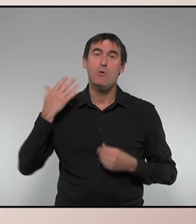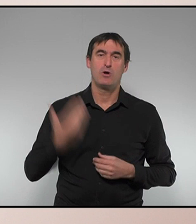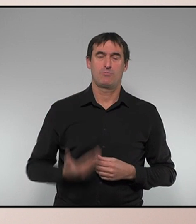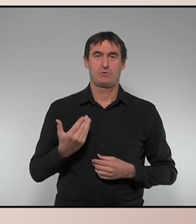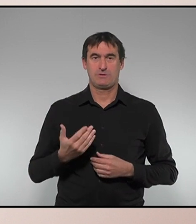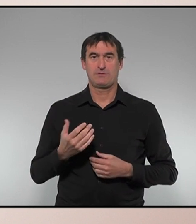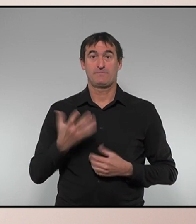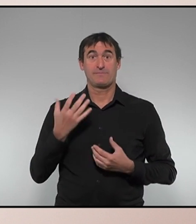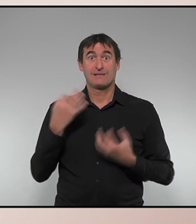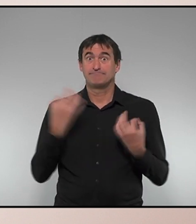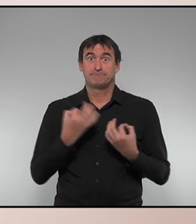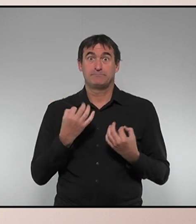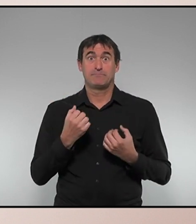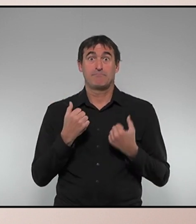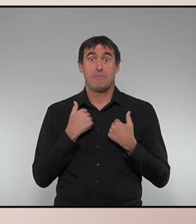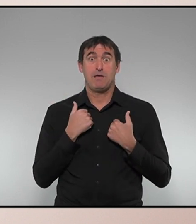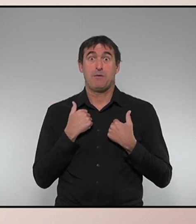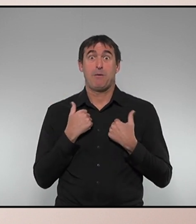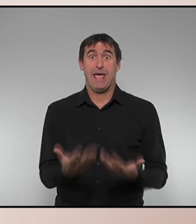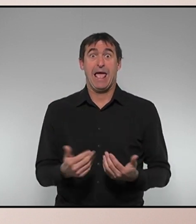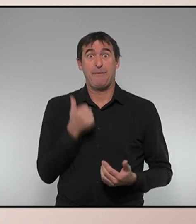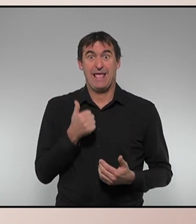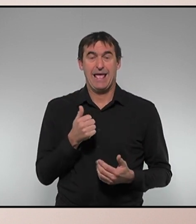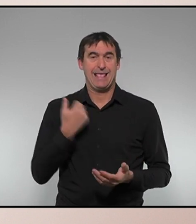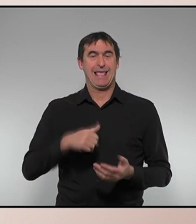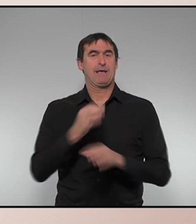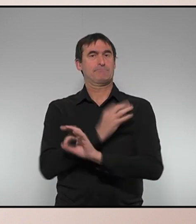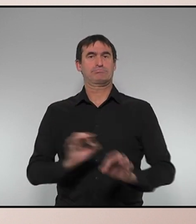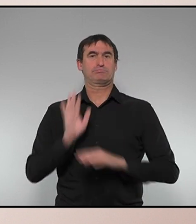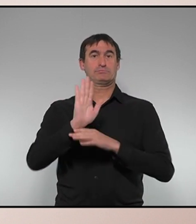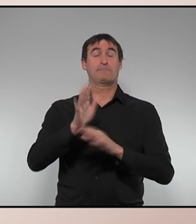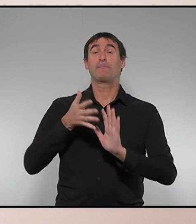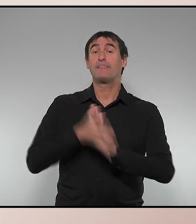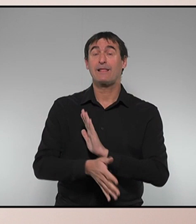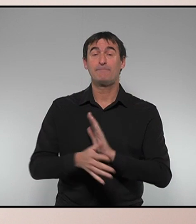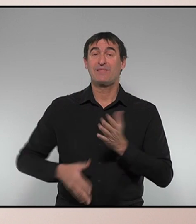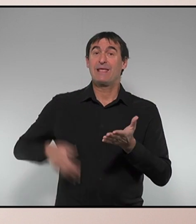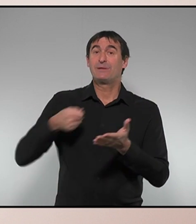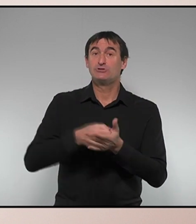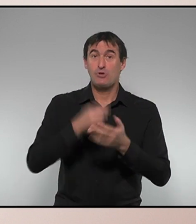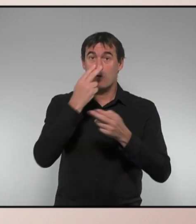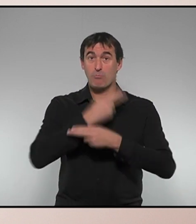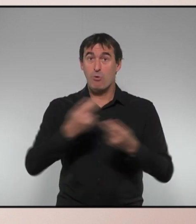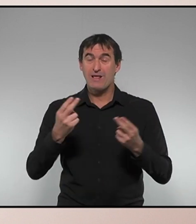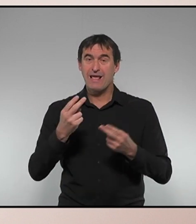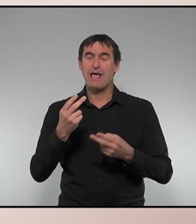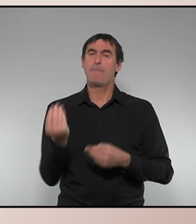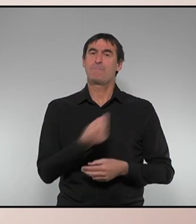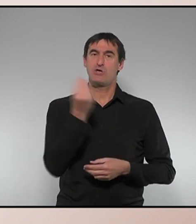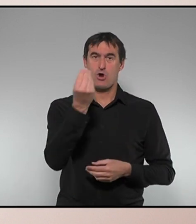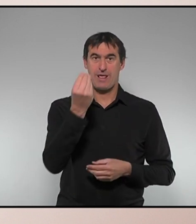el més aviat possible perquè incorpora una millora de la inversió pública que necessita temps per ser